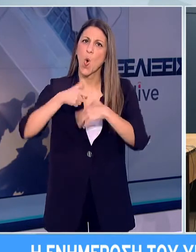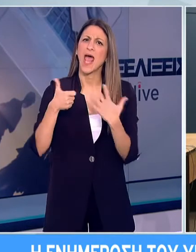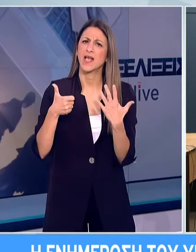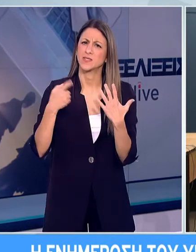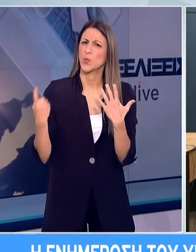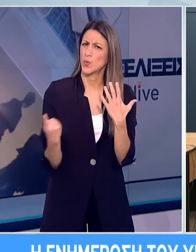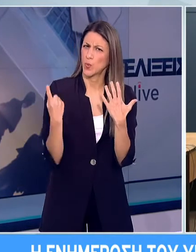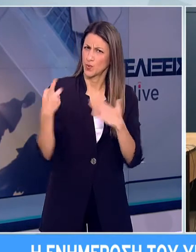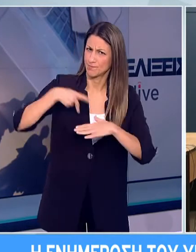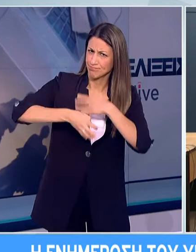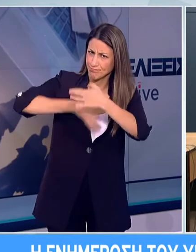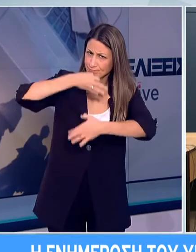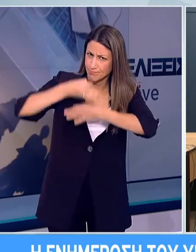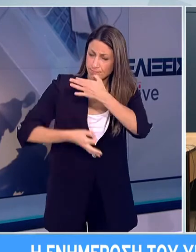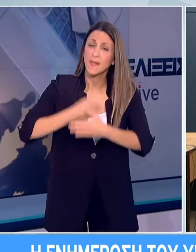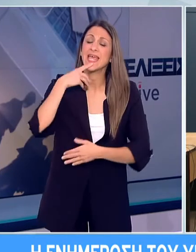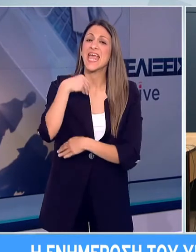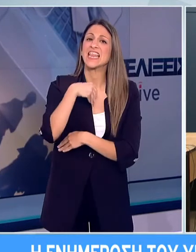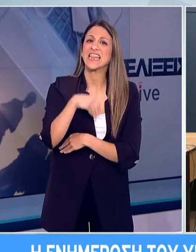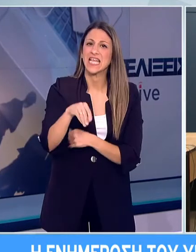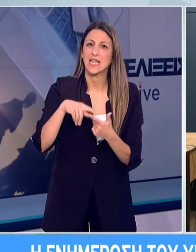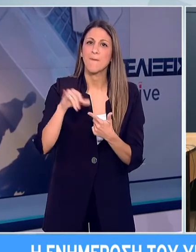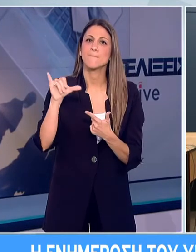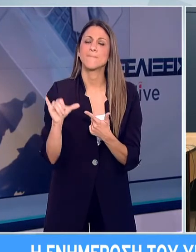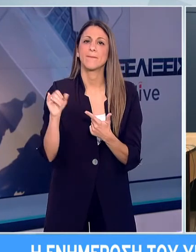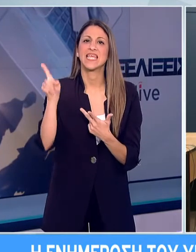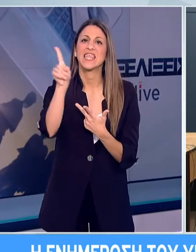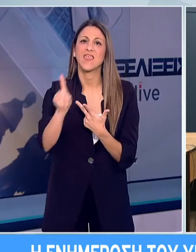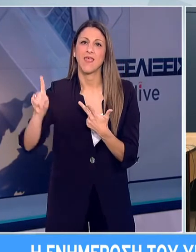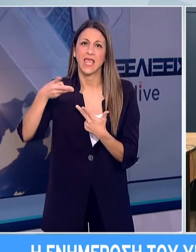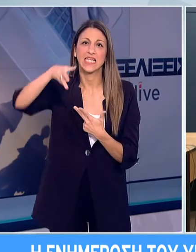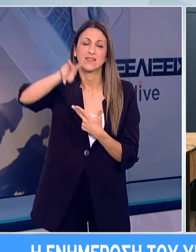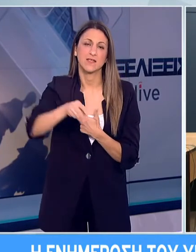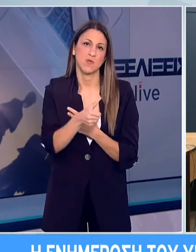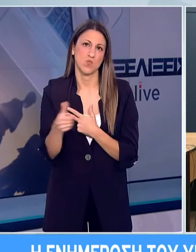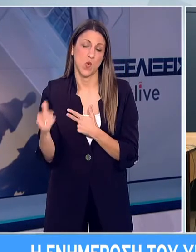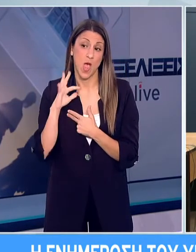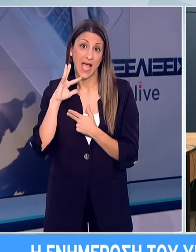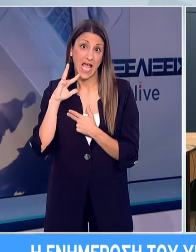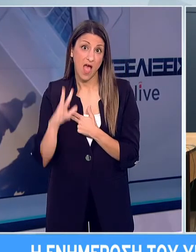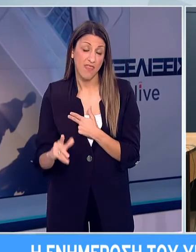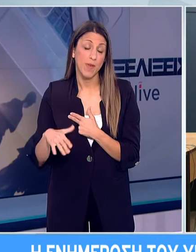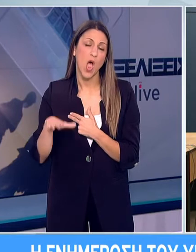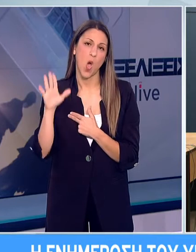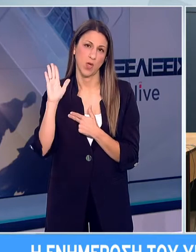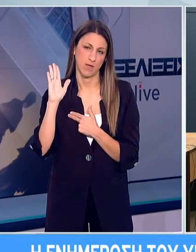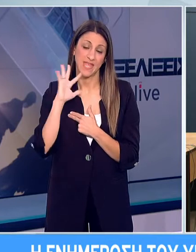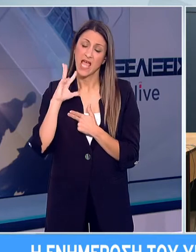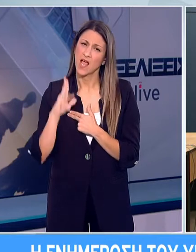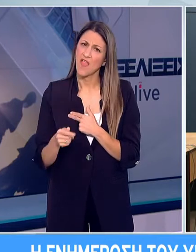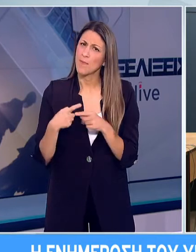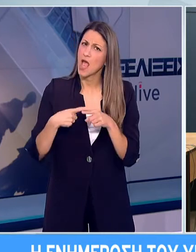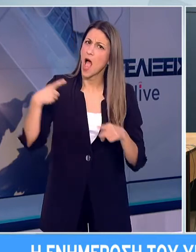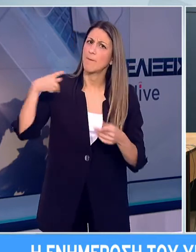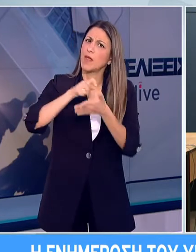ενημέρωση από το Υπουργείο Υγείας θα πραγματοποιείται κάθε Τρίτη, Πέμπτη και Κυριακή. Τις υπόλοιπες μέρες της εβδομάδας θα εκδηδείται γραπτή ανακοίνωση από το